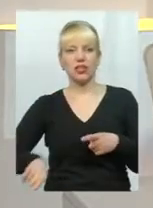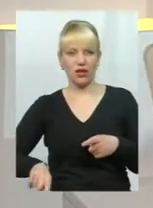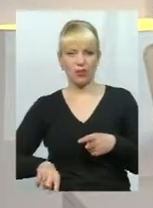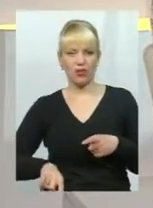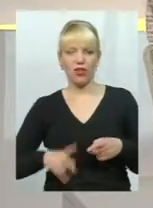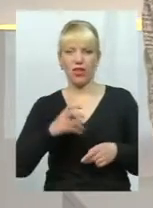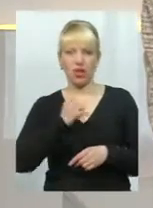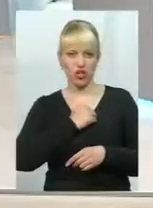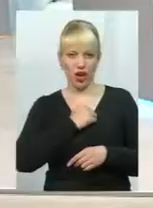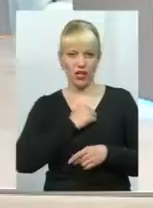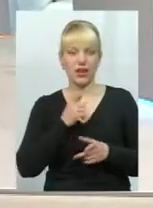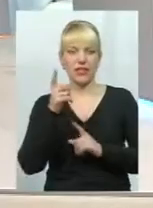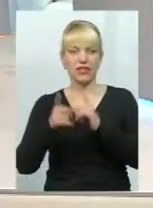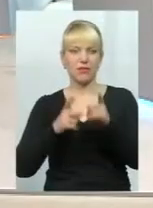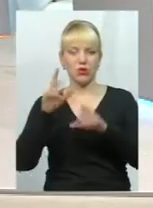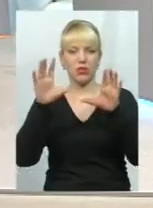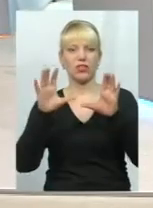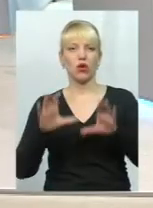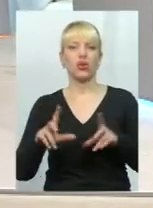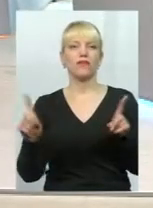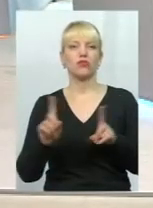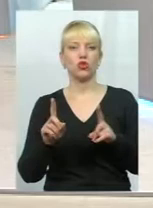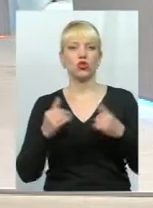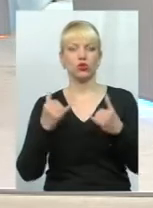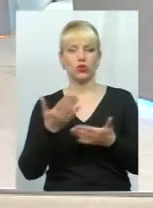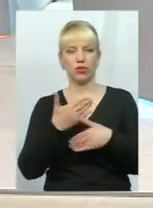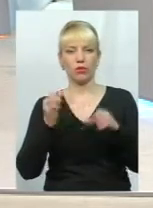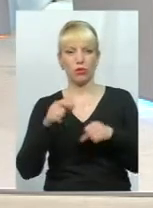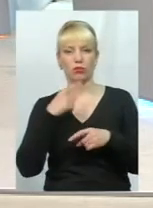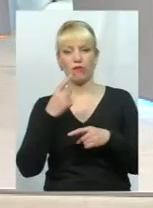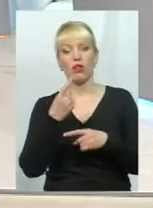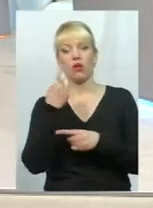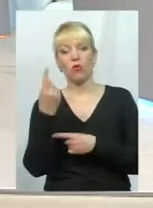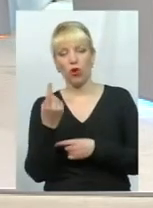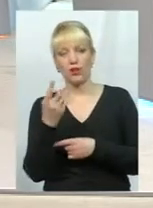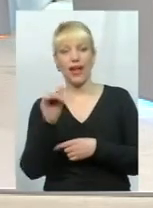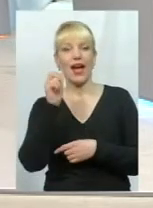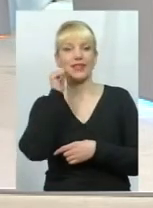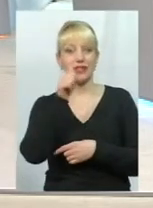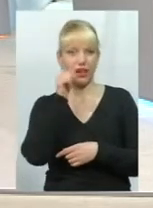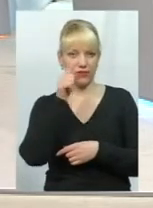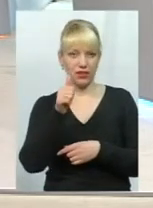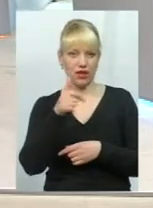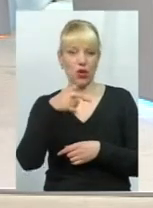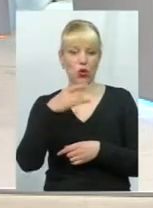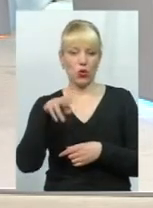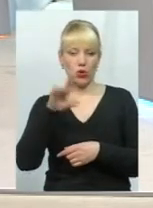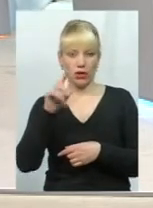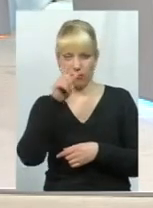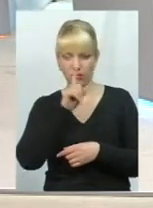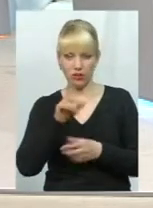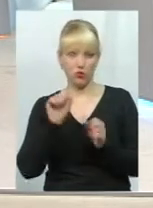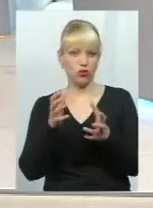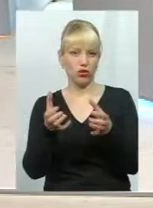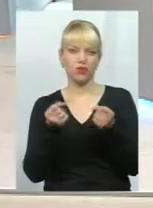на моє переконання, змінюється законодавство, що сьогодні ми можемо говорити про одне, а вже в грудні місяці можемо отримати